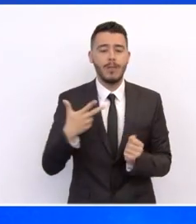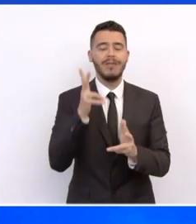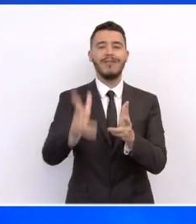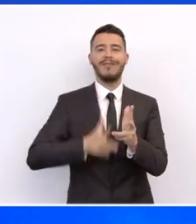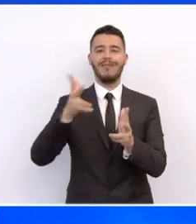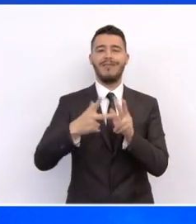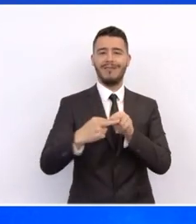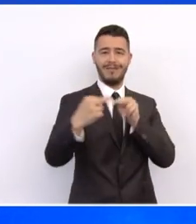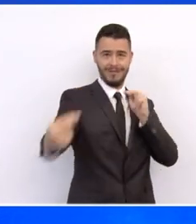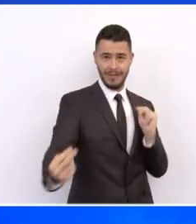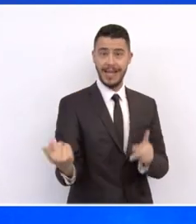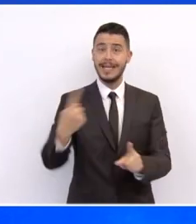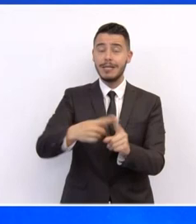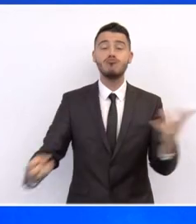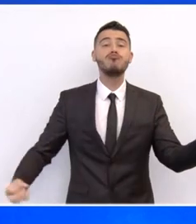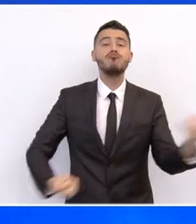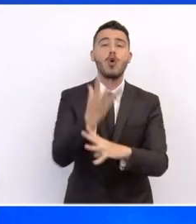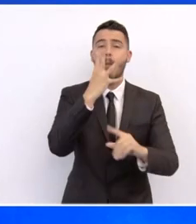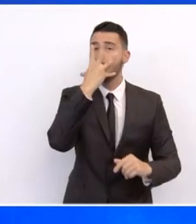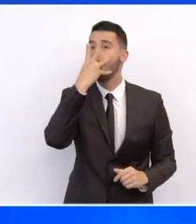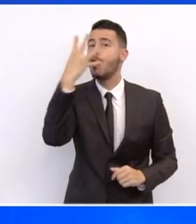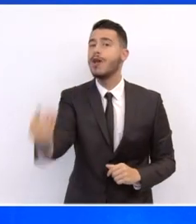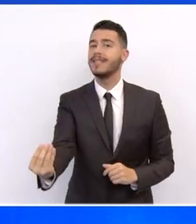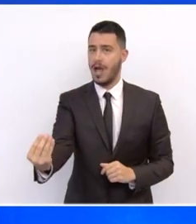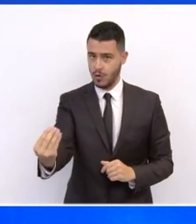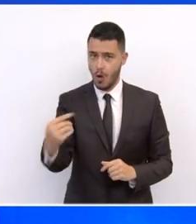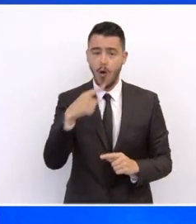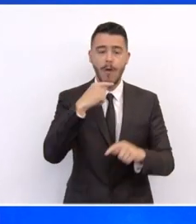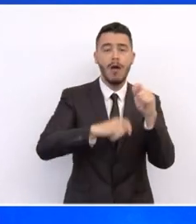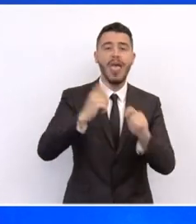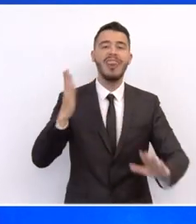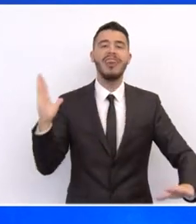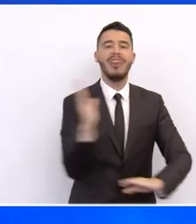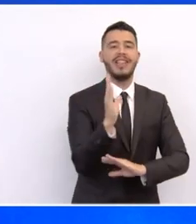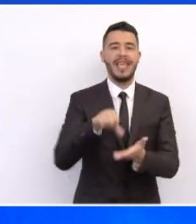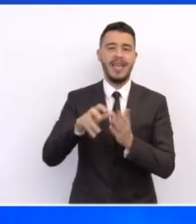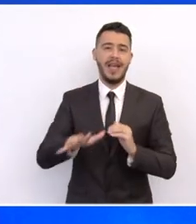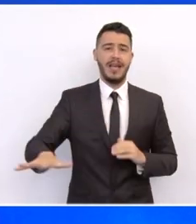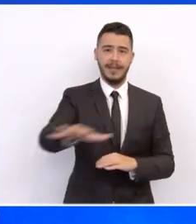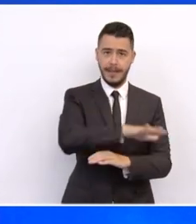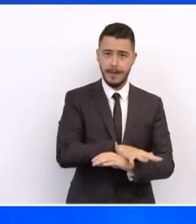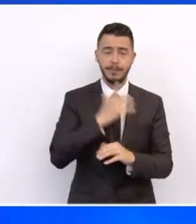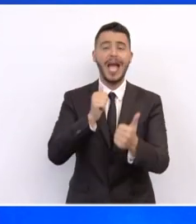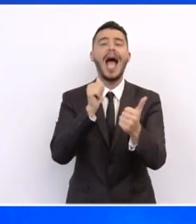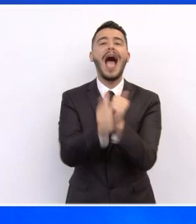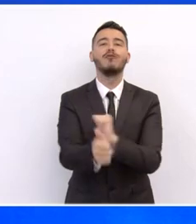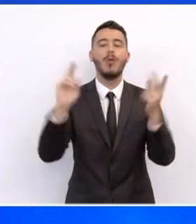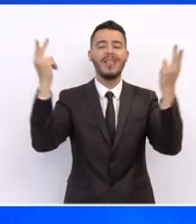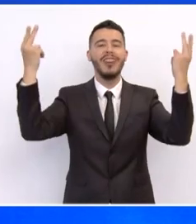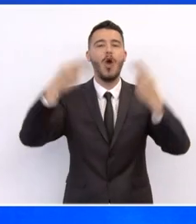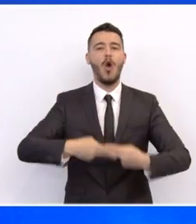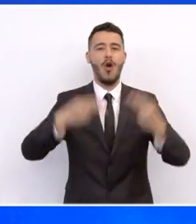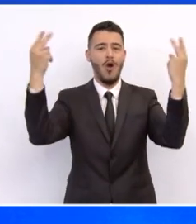νέος προαστιακός ιδιόδρομος που θα αλλάξει τη μορφή της Δυτικής Αττικής. Τα ηλεκτρονικά διόδια ακόμη και